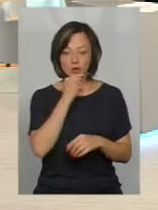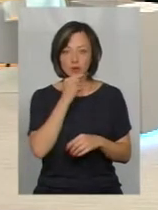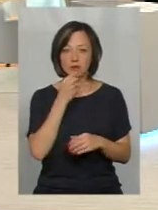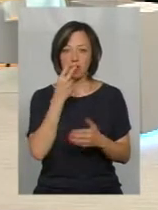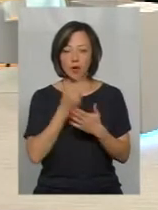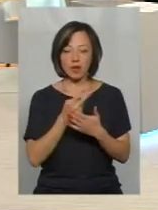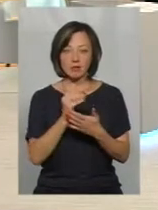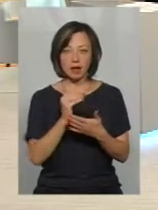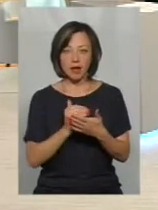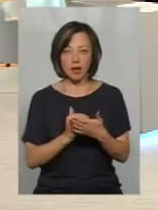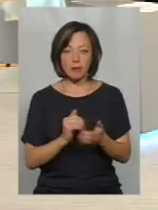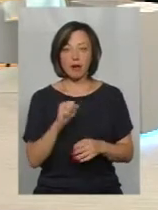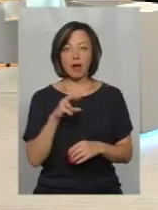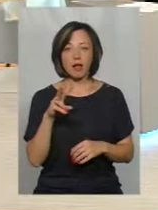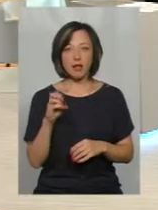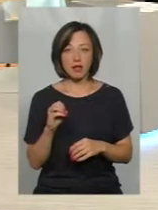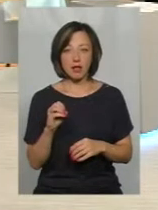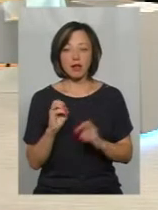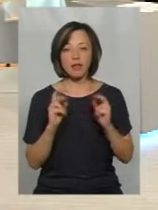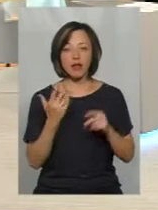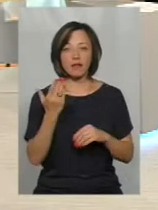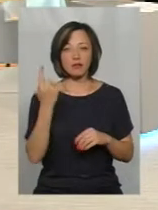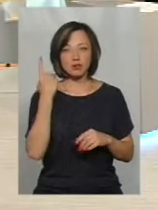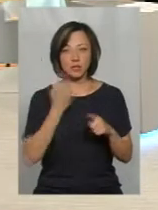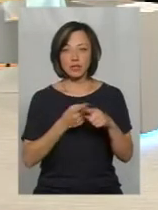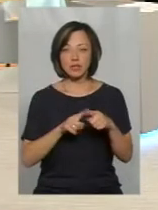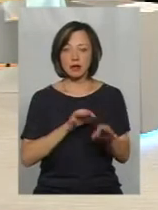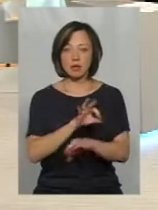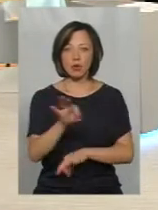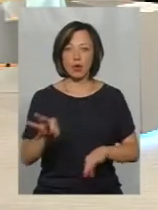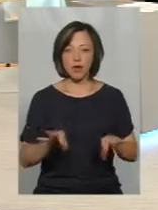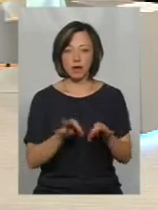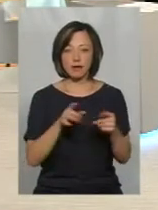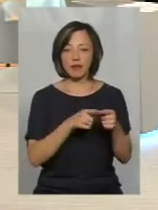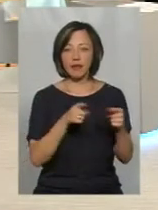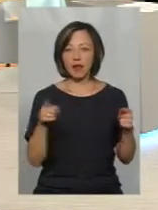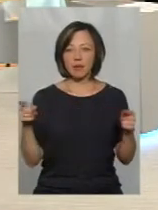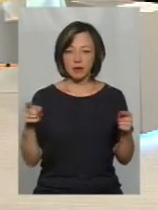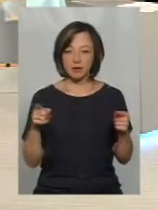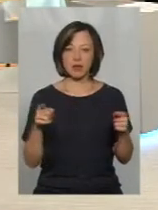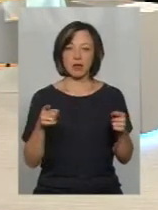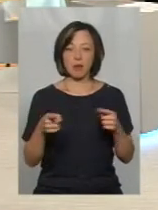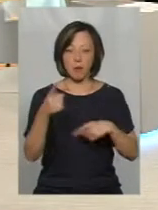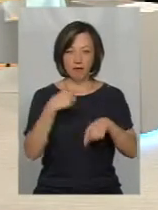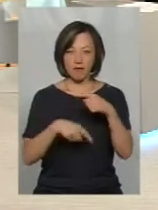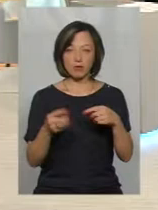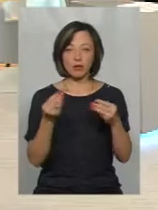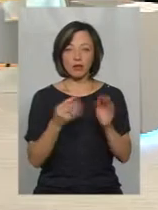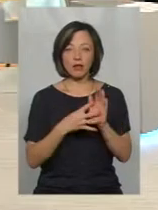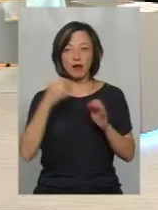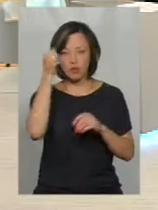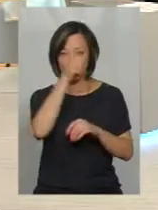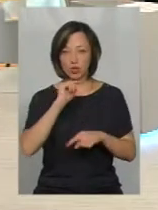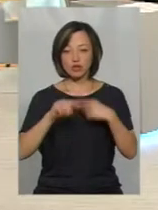показниками. Але, як ви чули, цей проєкт має термін окупності 9 років. Тобто, за 9 років ми